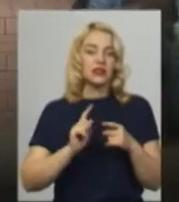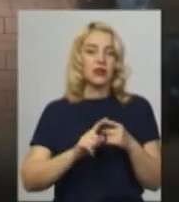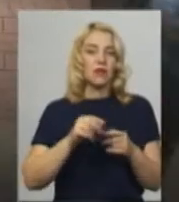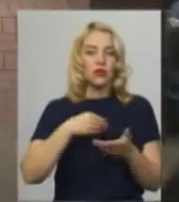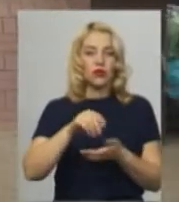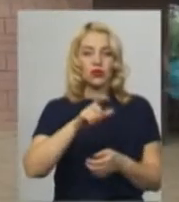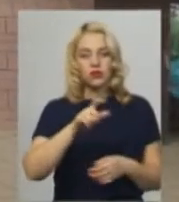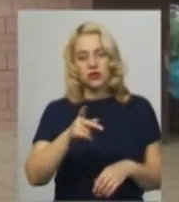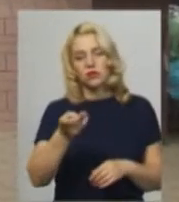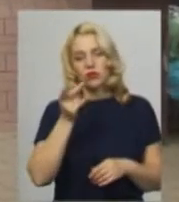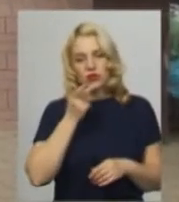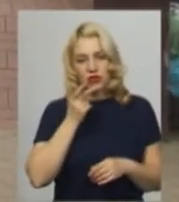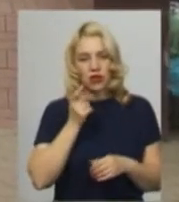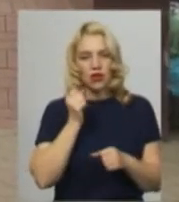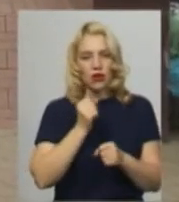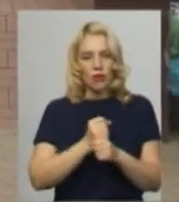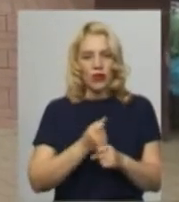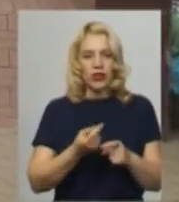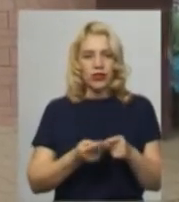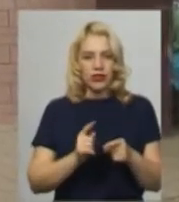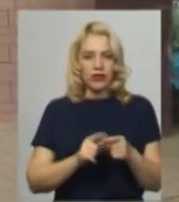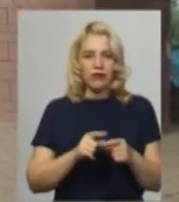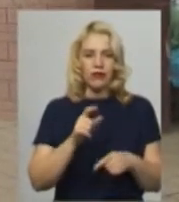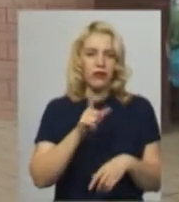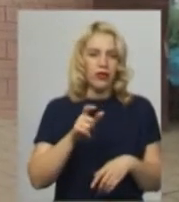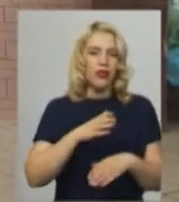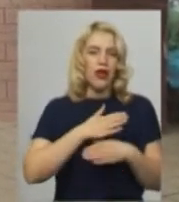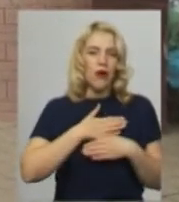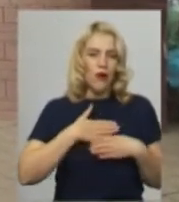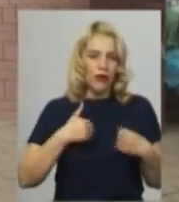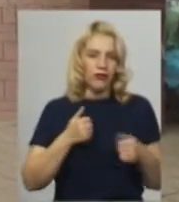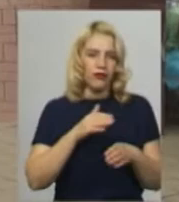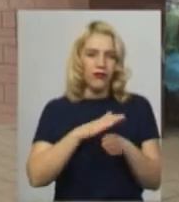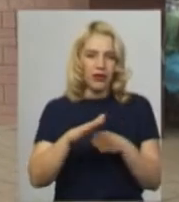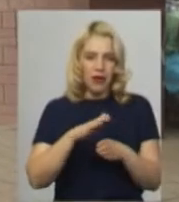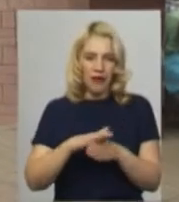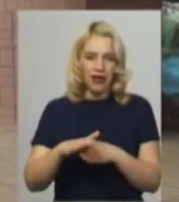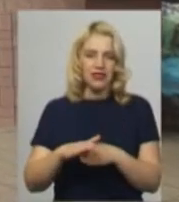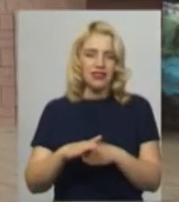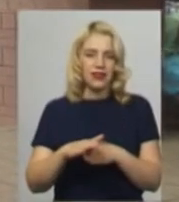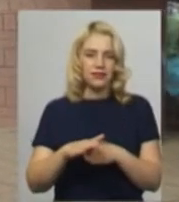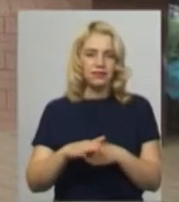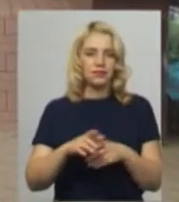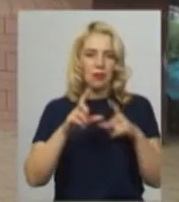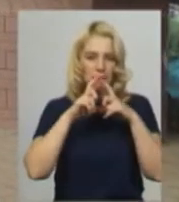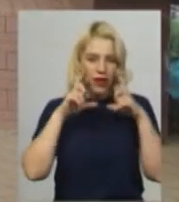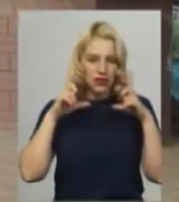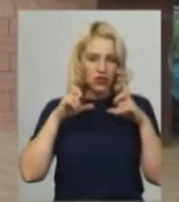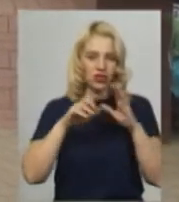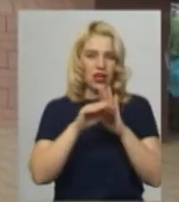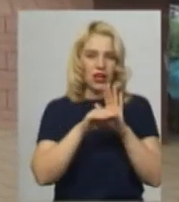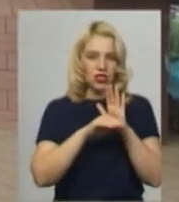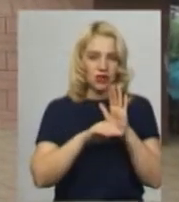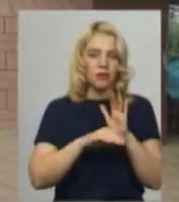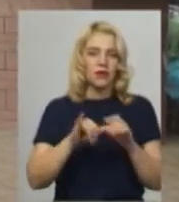постійна робота, покупці не хочуть дотримуватися масочного режиму і ми